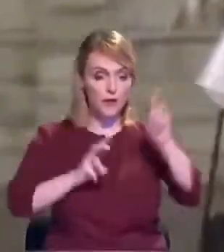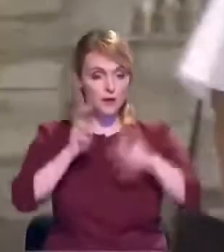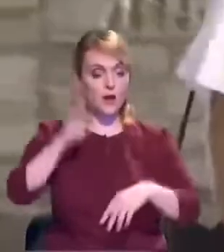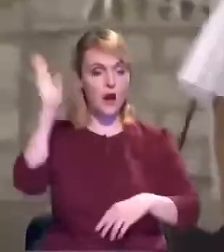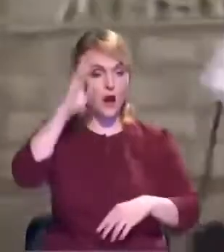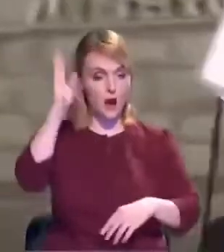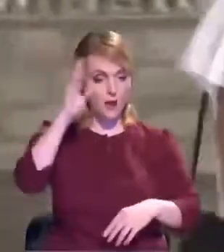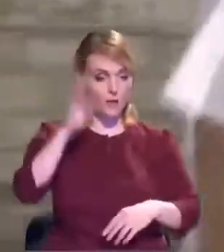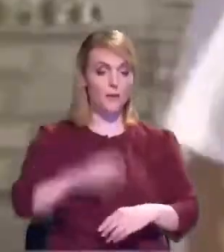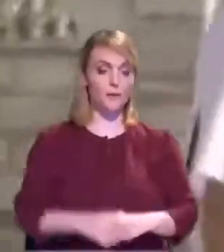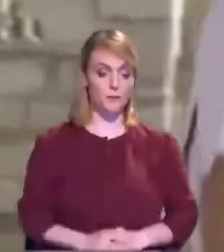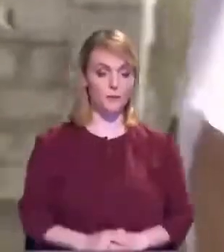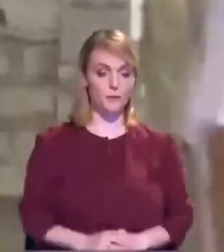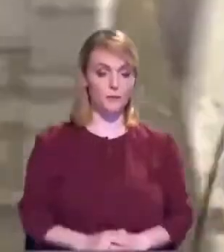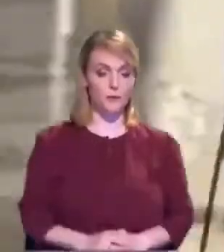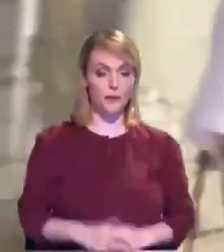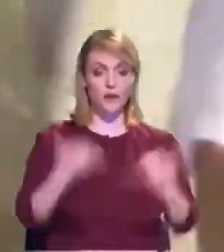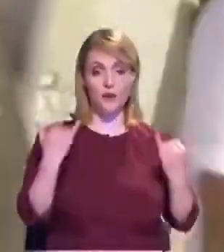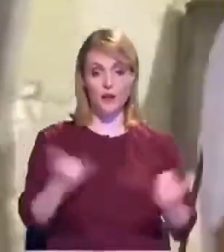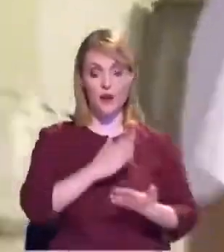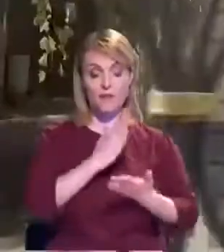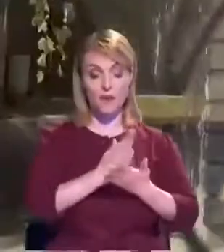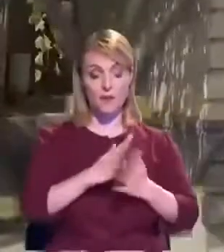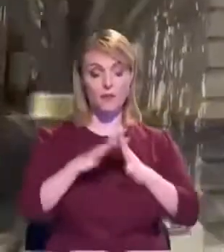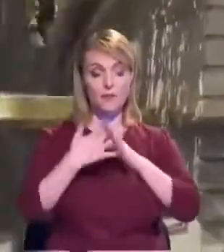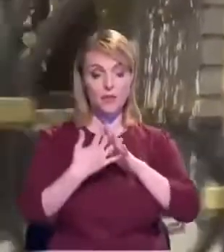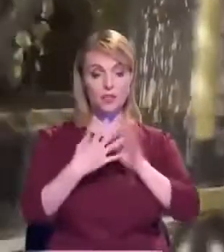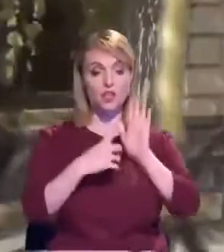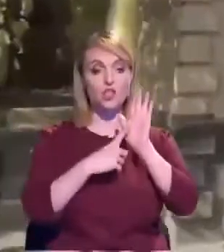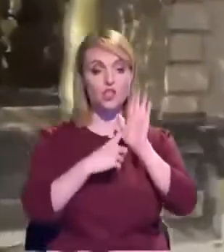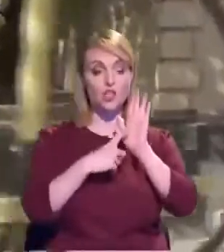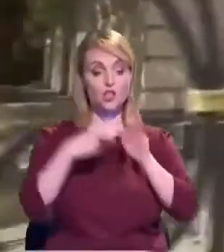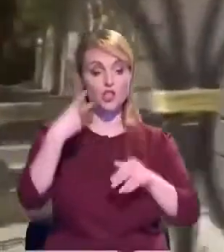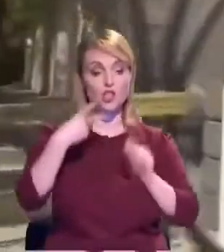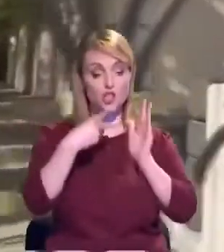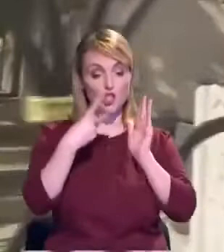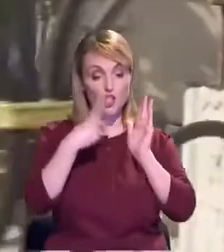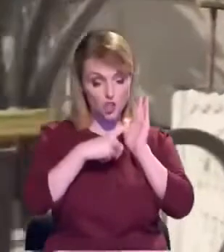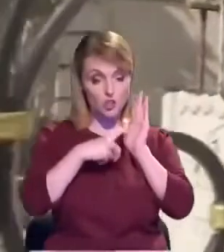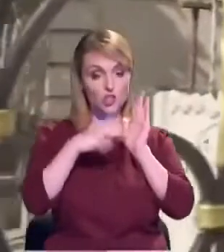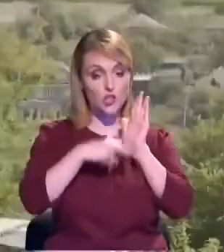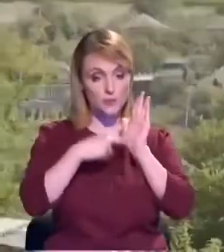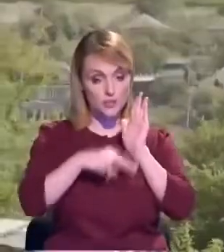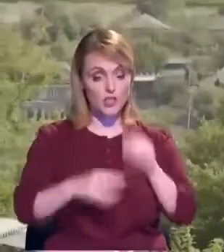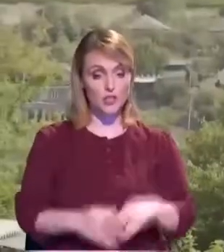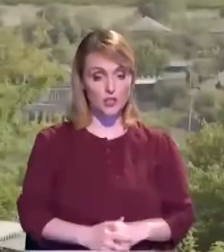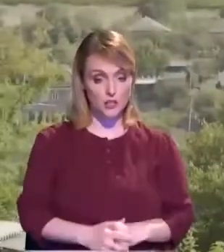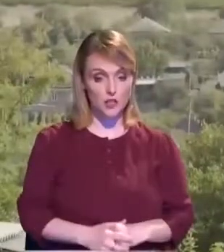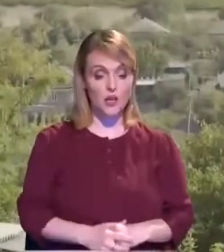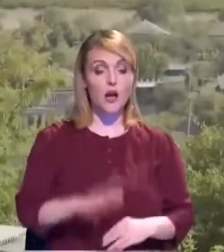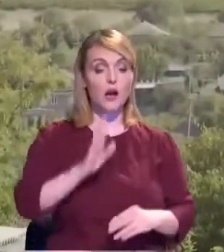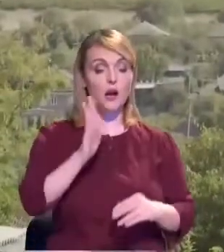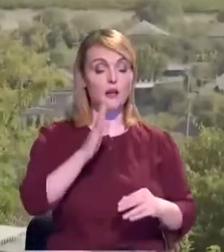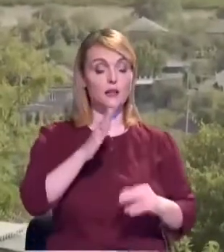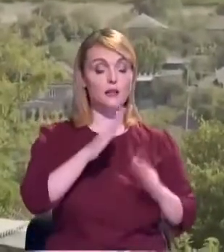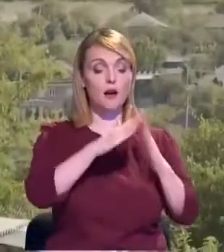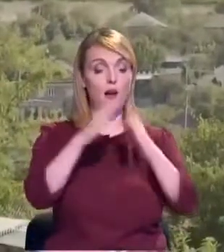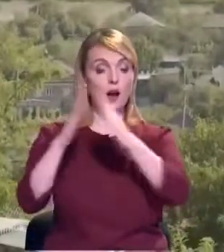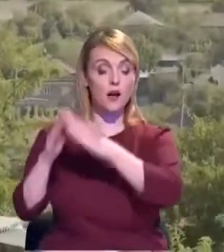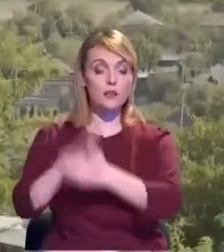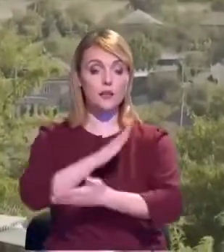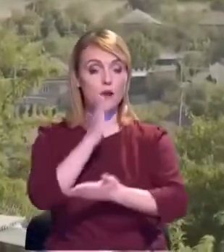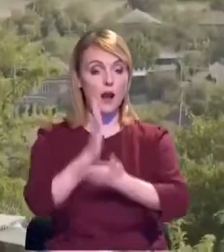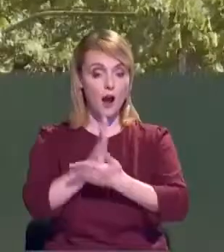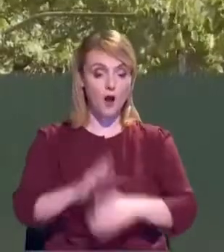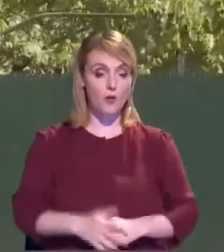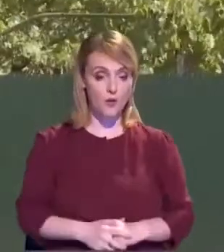Noi astăzi avem în sat 670 de abonați care sunt din 730 de gospodării din sat, adică